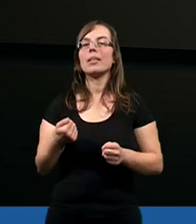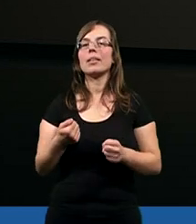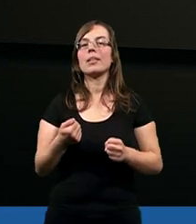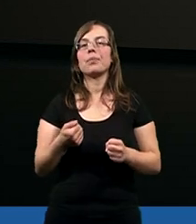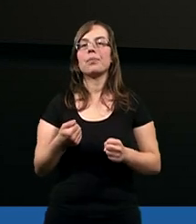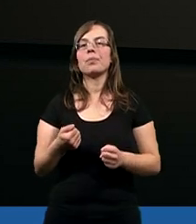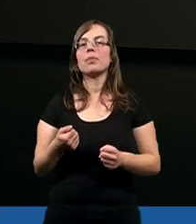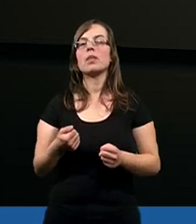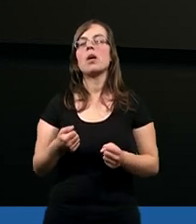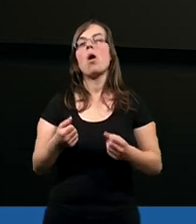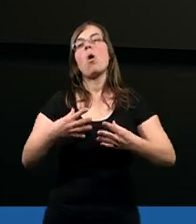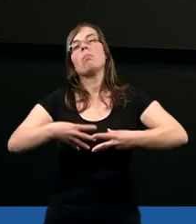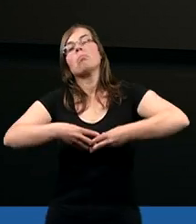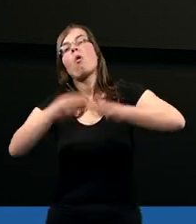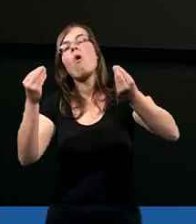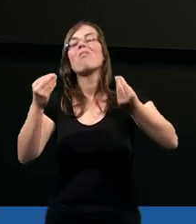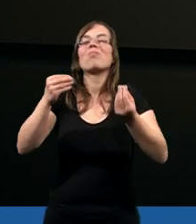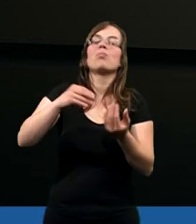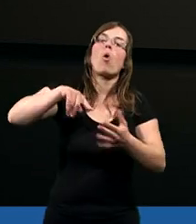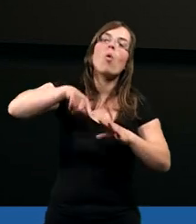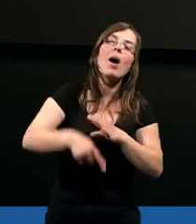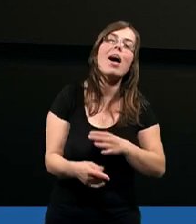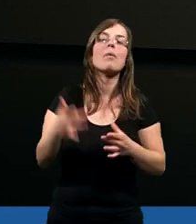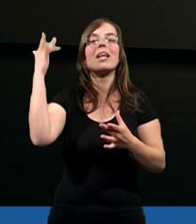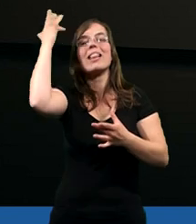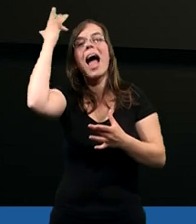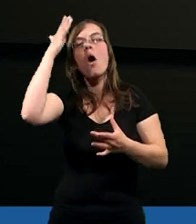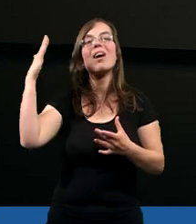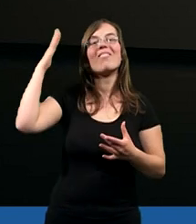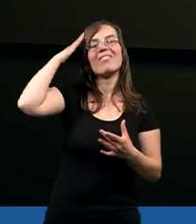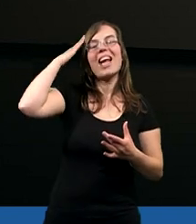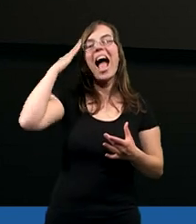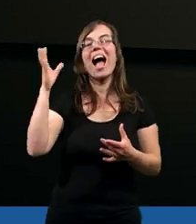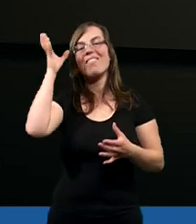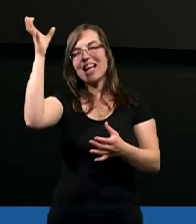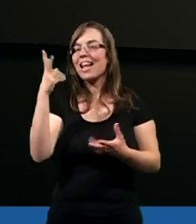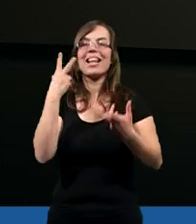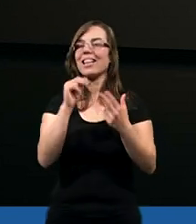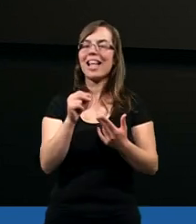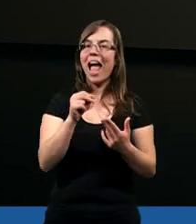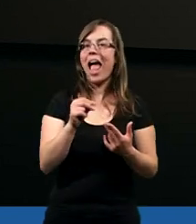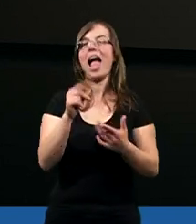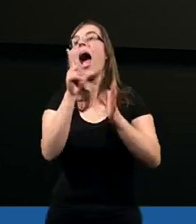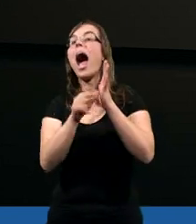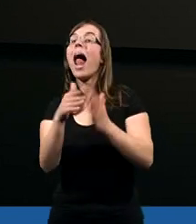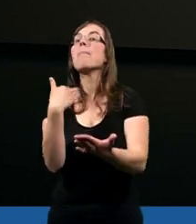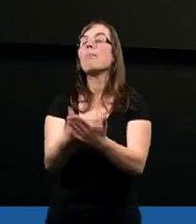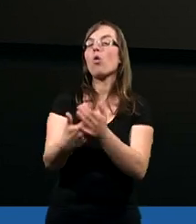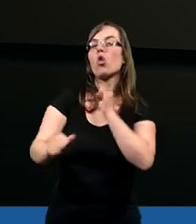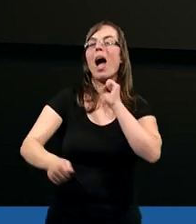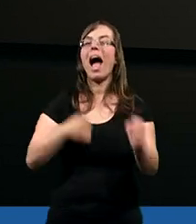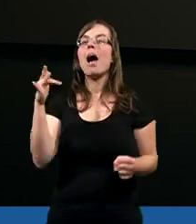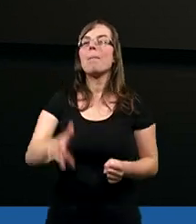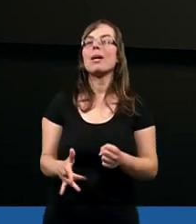powiększyć, pogłębić teoretyczną znajomość, wiedzę, ale po to,